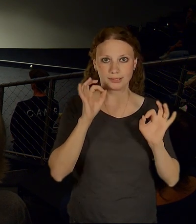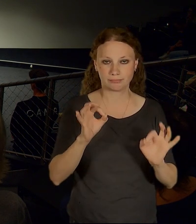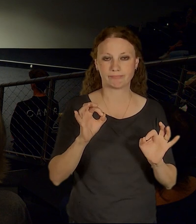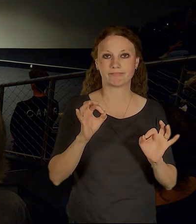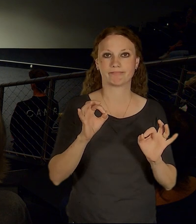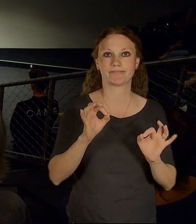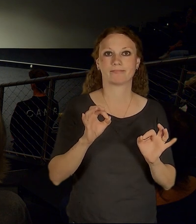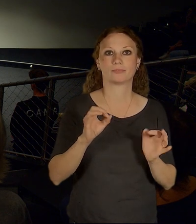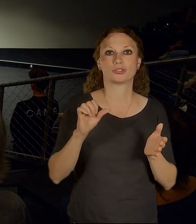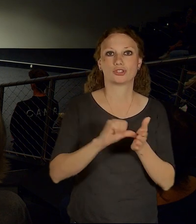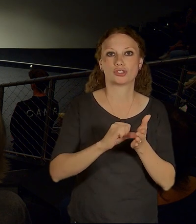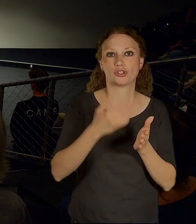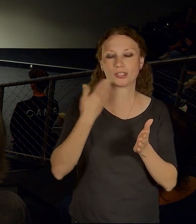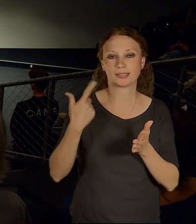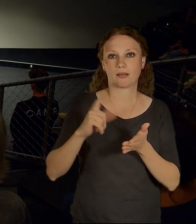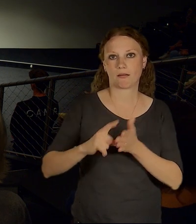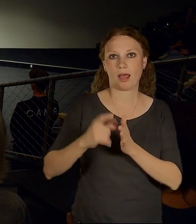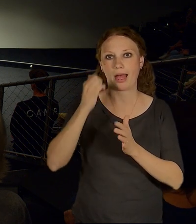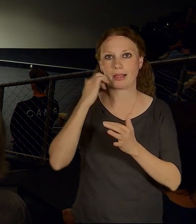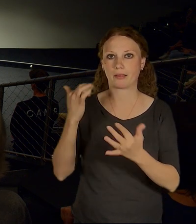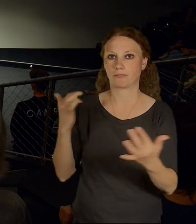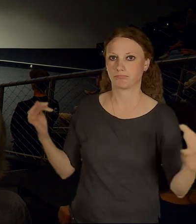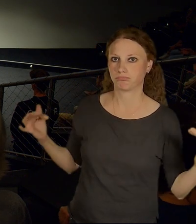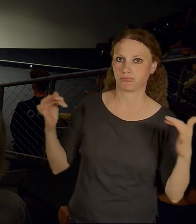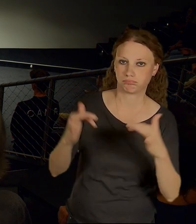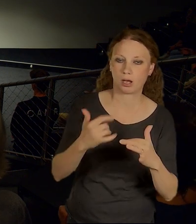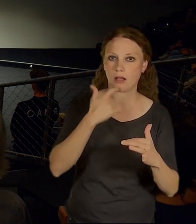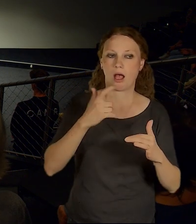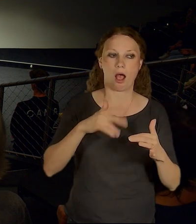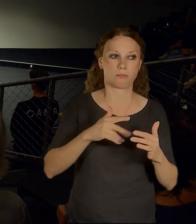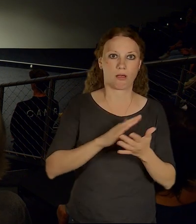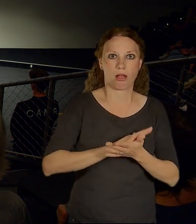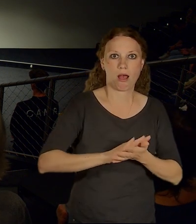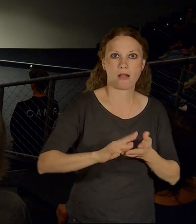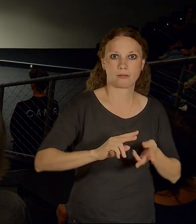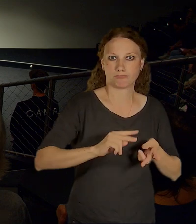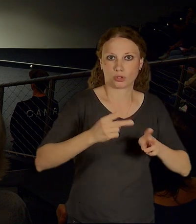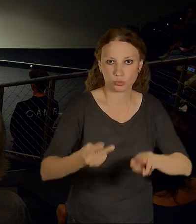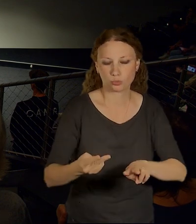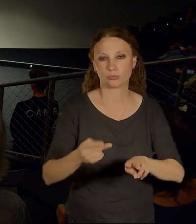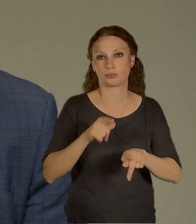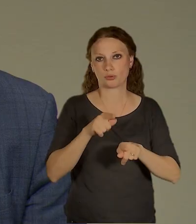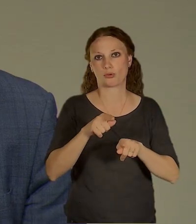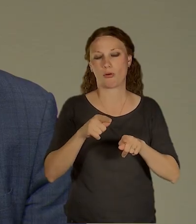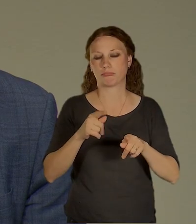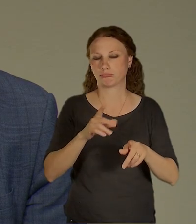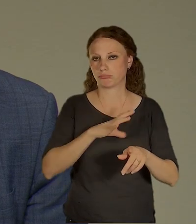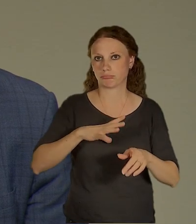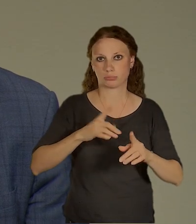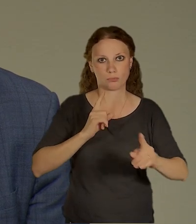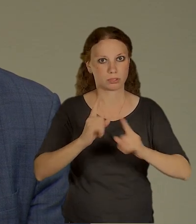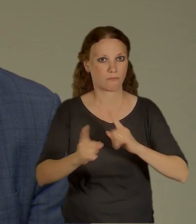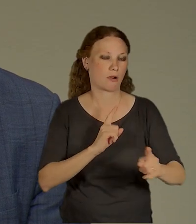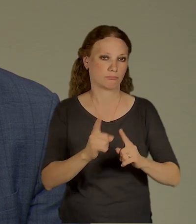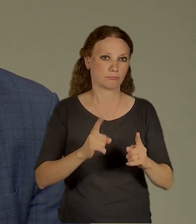středočechů na MHD, protože ty podzemní vlaky mají sloužit primárně pro příměstskou osobní dopravu.